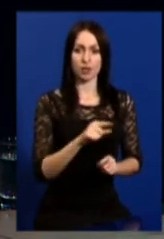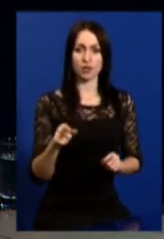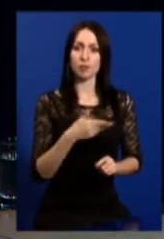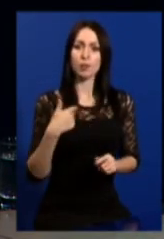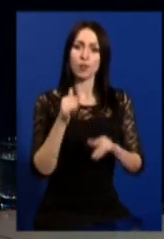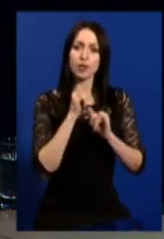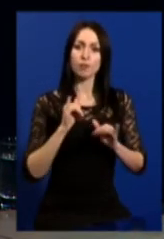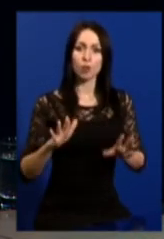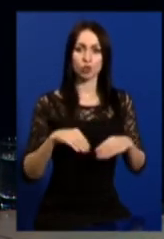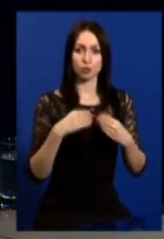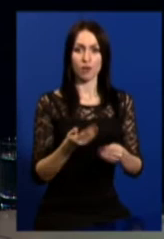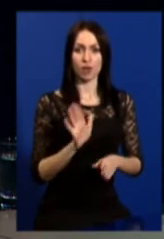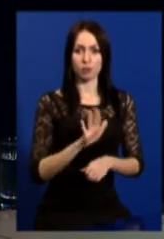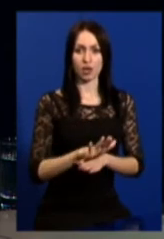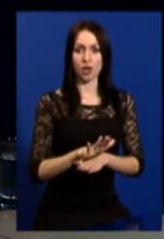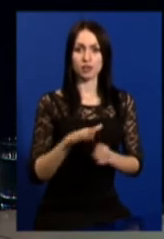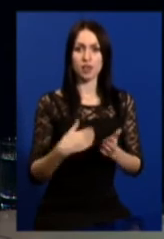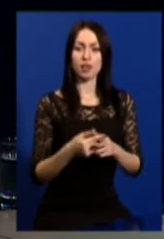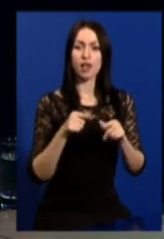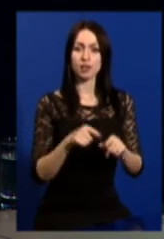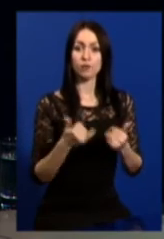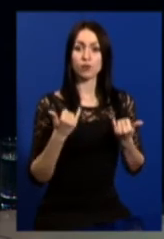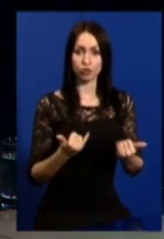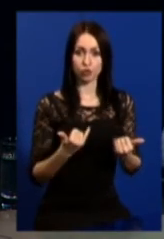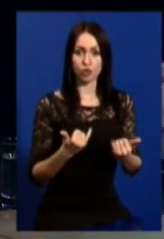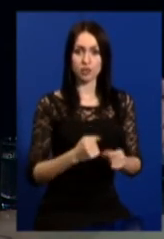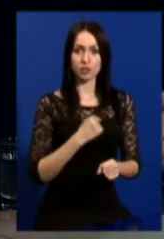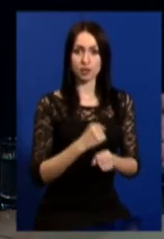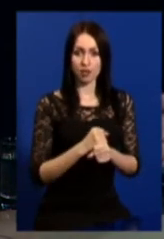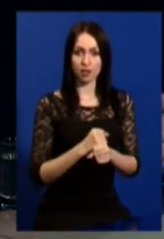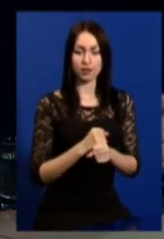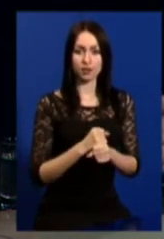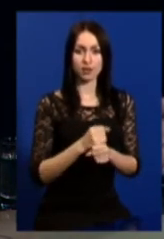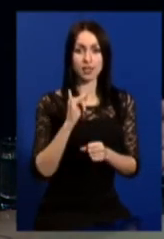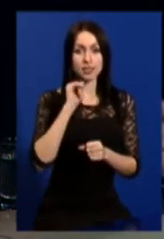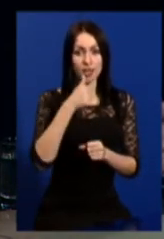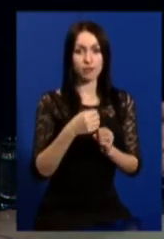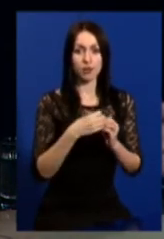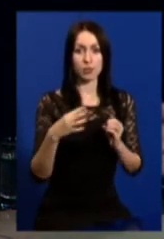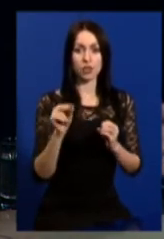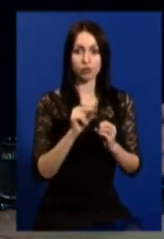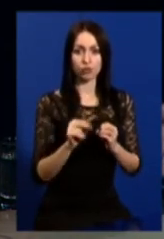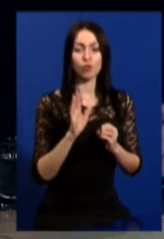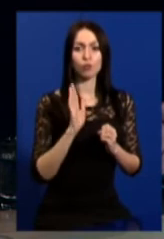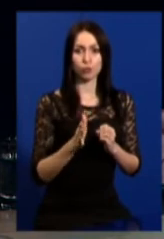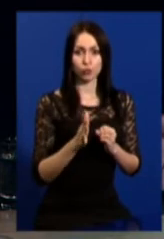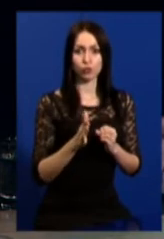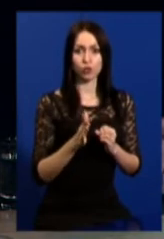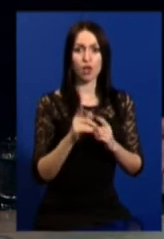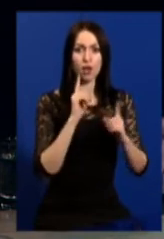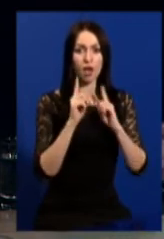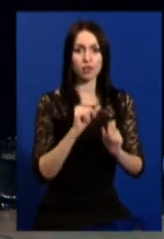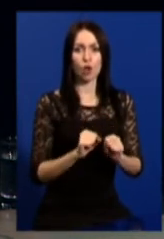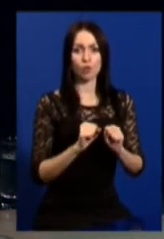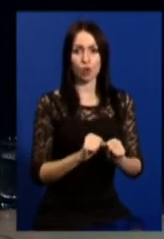Ми не можемо давати доручення. Для того, що зараз створений і завтра о 15-й годині збирається Рада